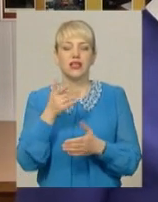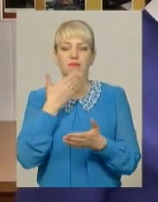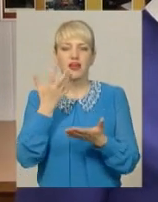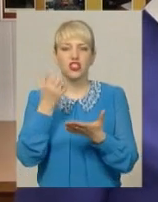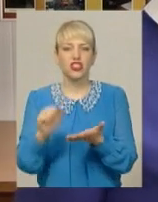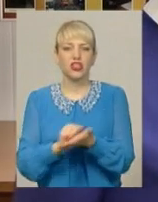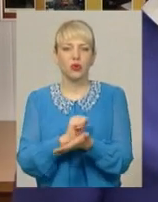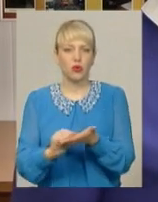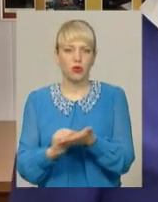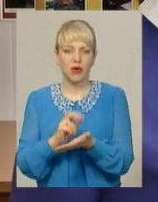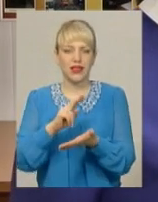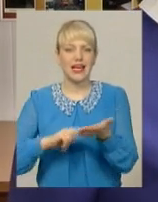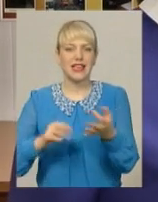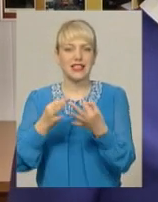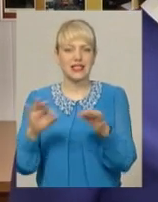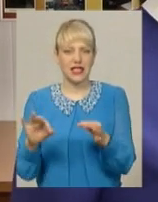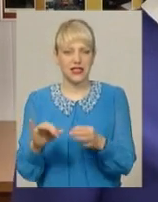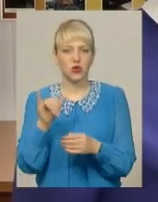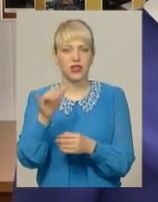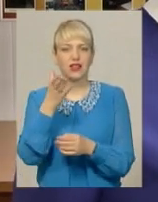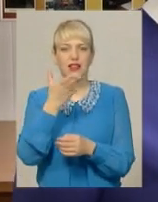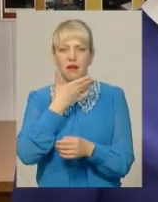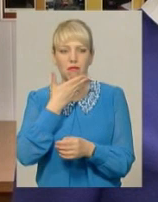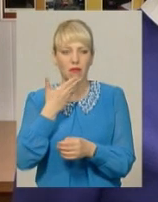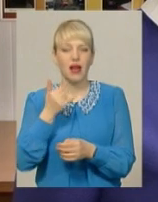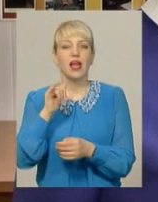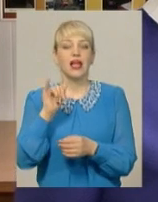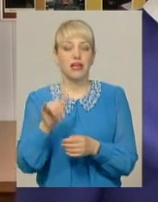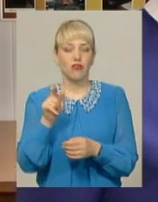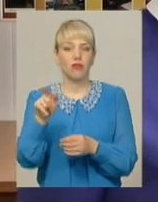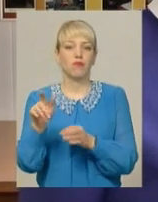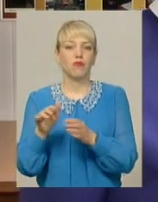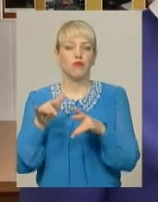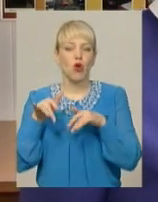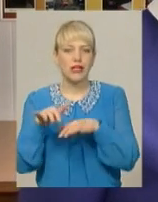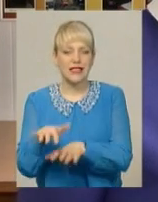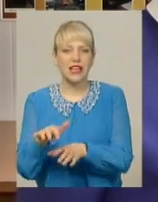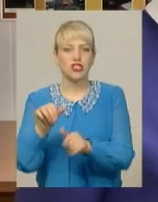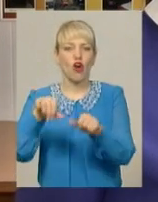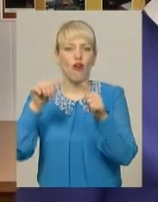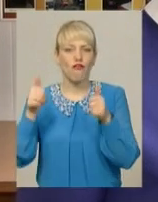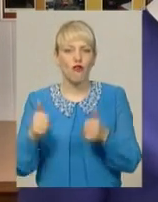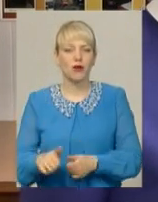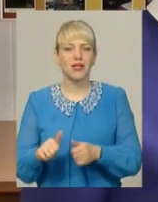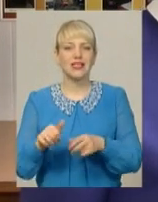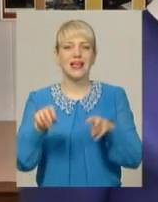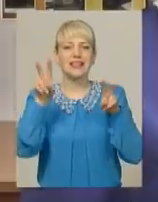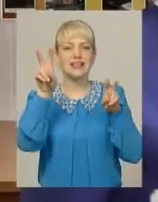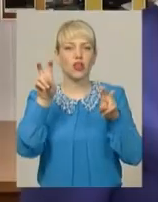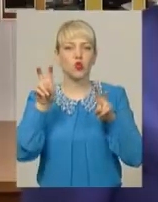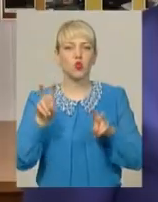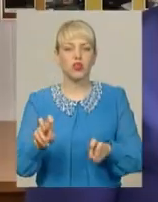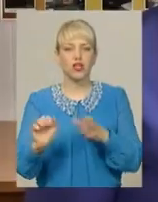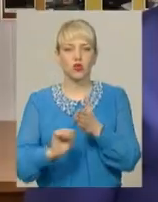комунальне некомерційне підприємство у них ще немає ліцензії. Тобто вони в процесі оформлення цих статутних документів та ліцензій.